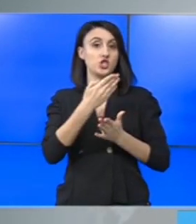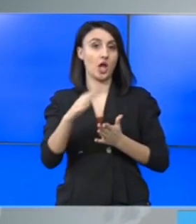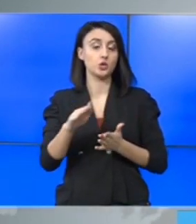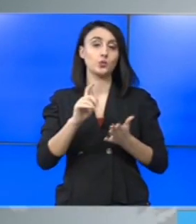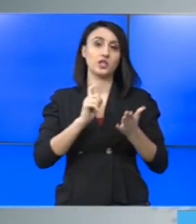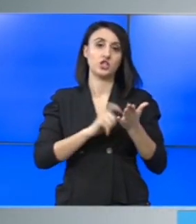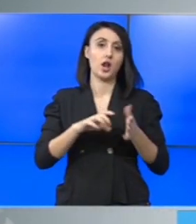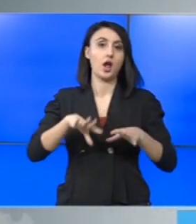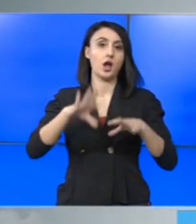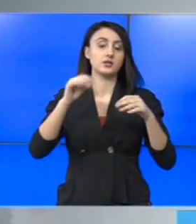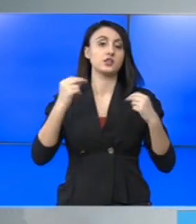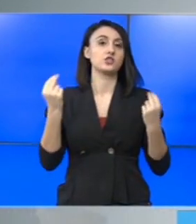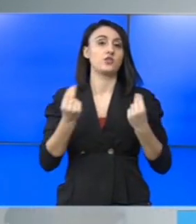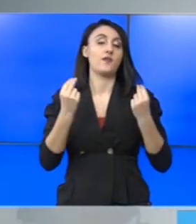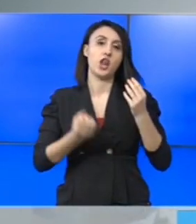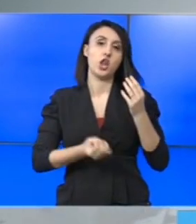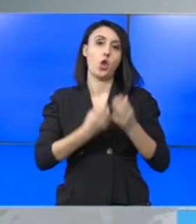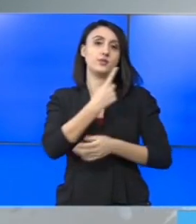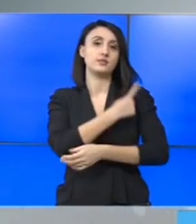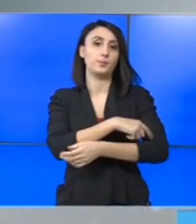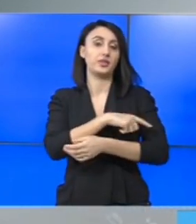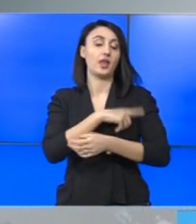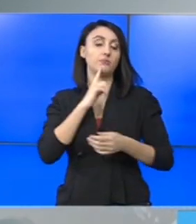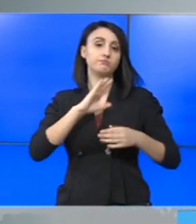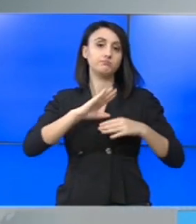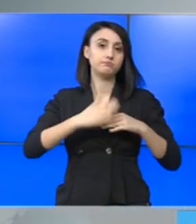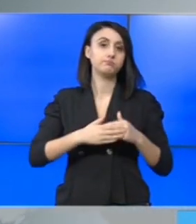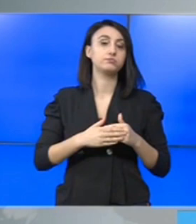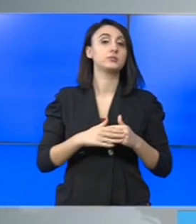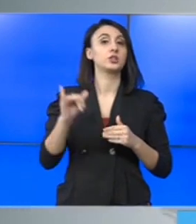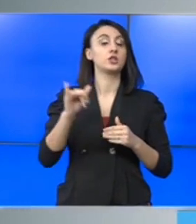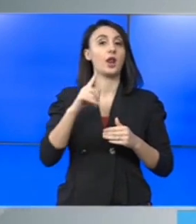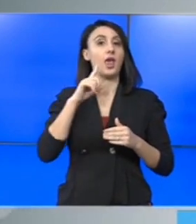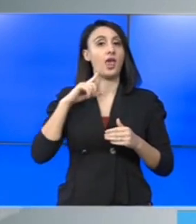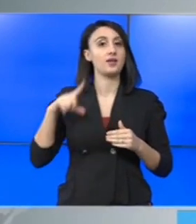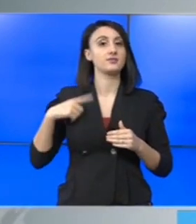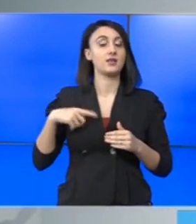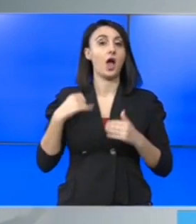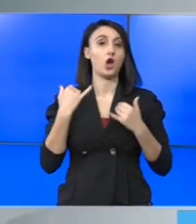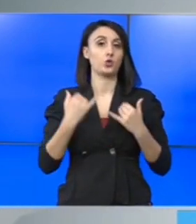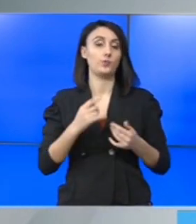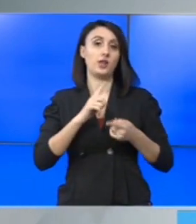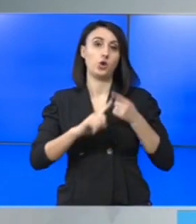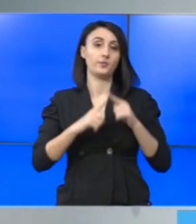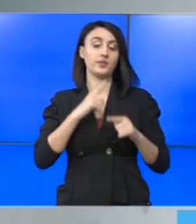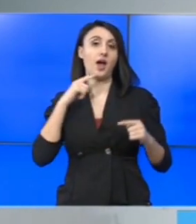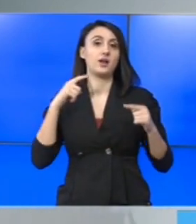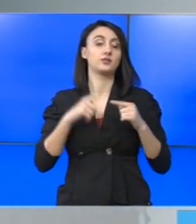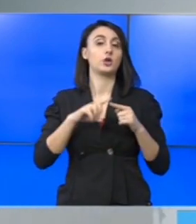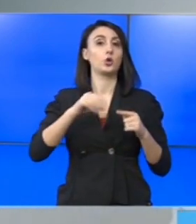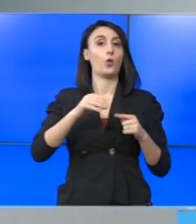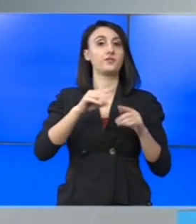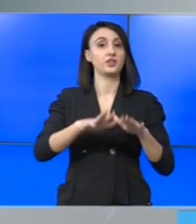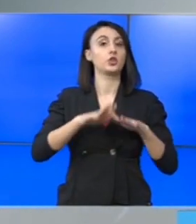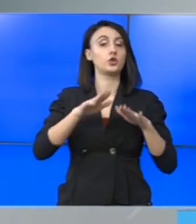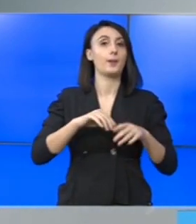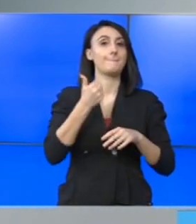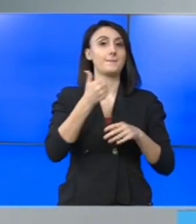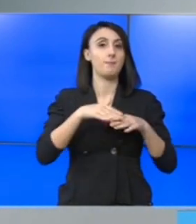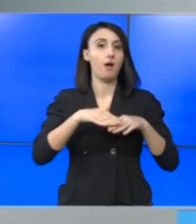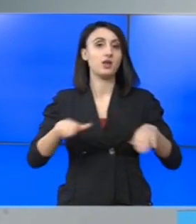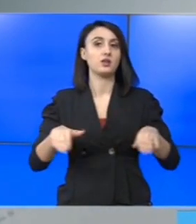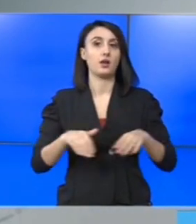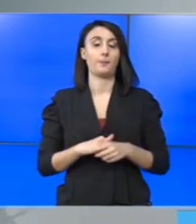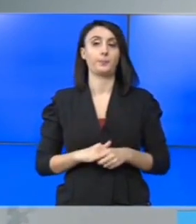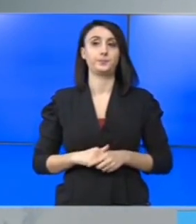cere identificarea unor noi spitale care să se alătule celor existente în lupta contra COVID în prima linie.